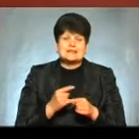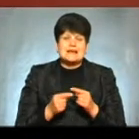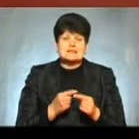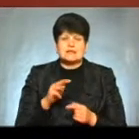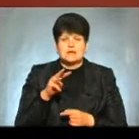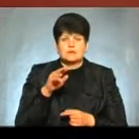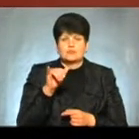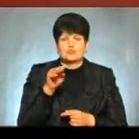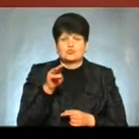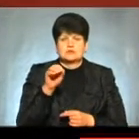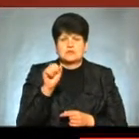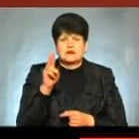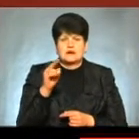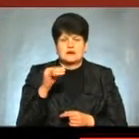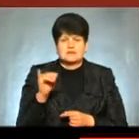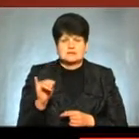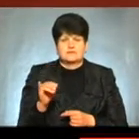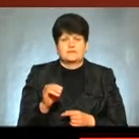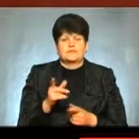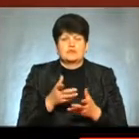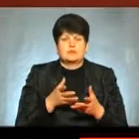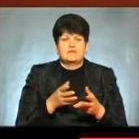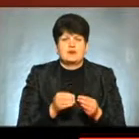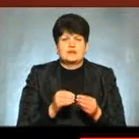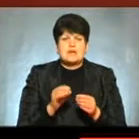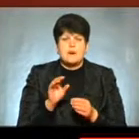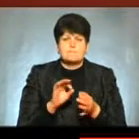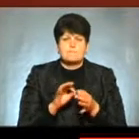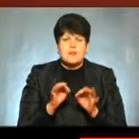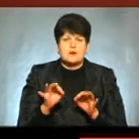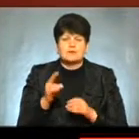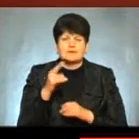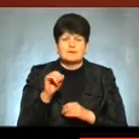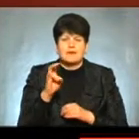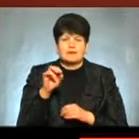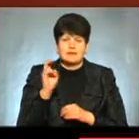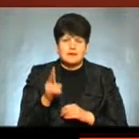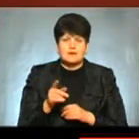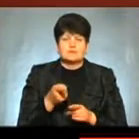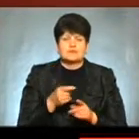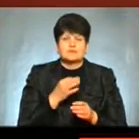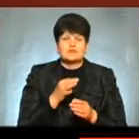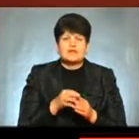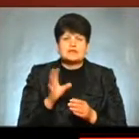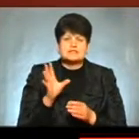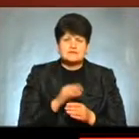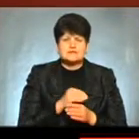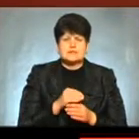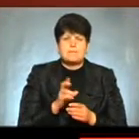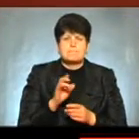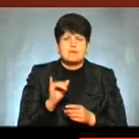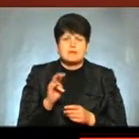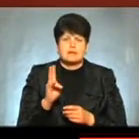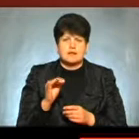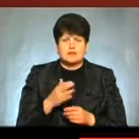радіаційне випромінювання ушкодило молекулу ДНК А молекула ДНК, вона відповідає за синтез всіх білків в нашому організмі І, відповідно,